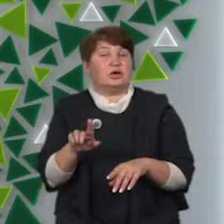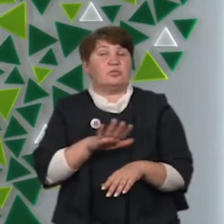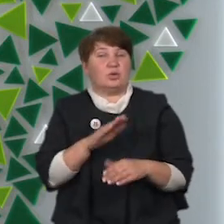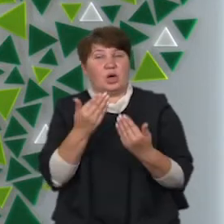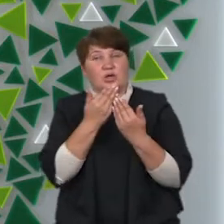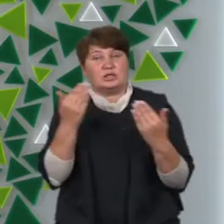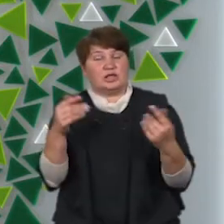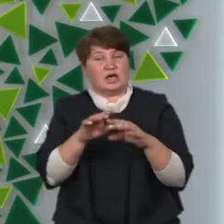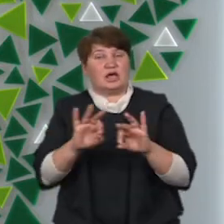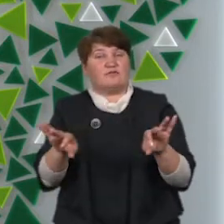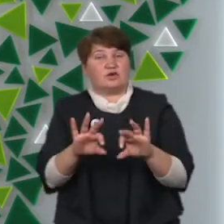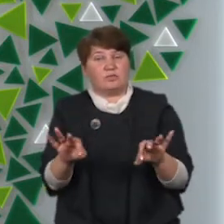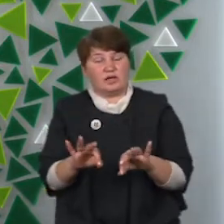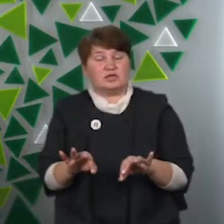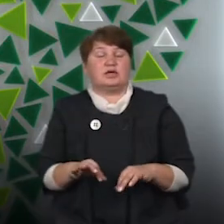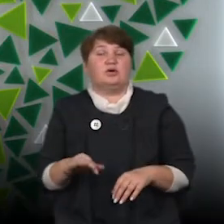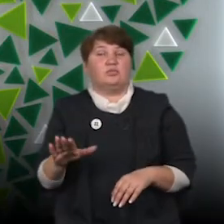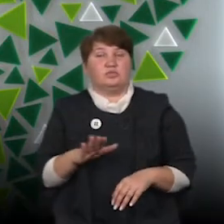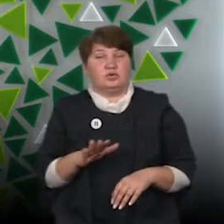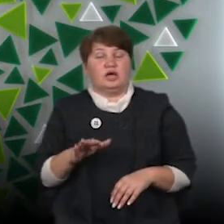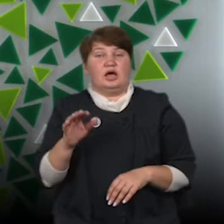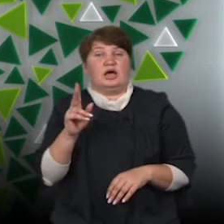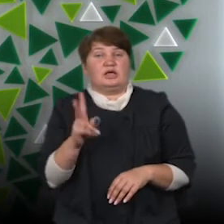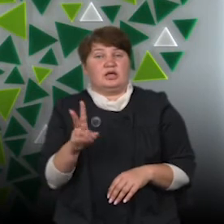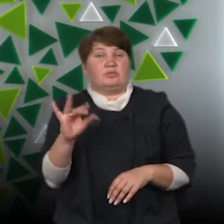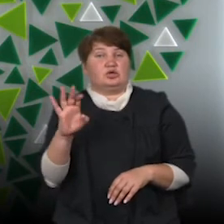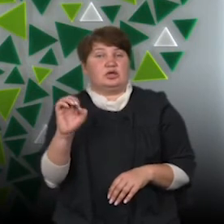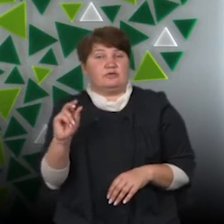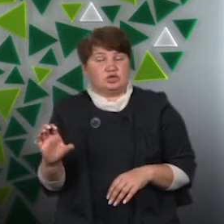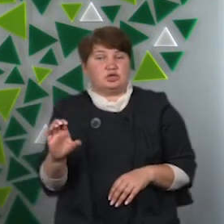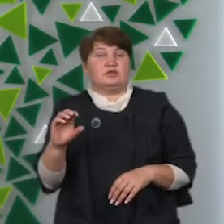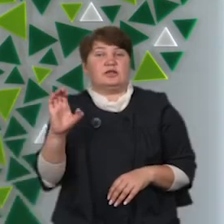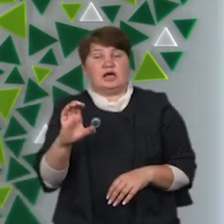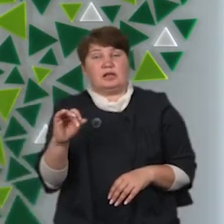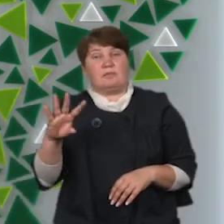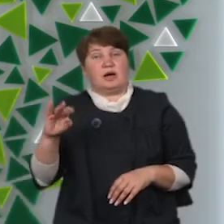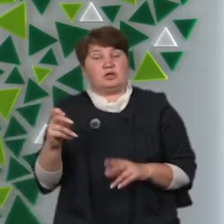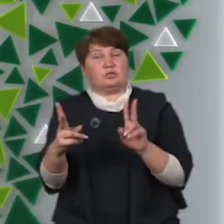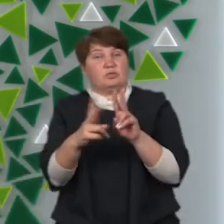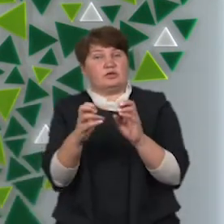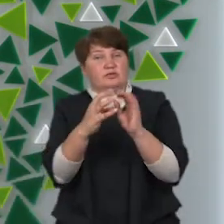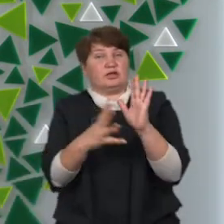остання інформація. У студії працювали Каріна Борисевич та Світлана Магас. Побачимося вже о 19-й. Бережіть себе!